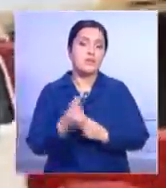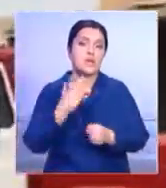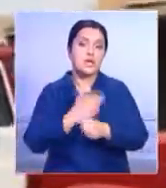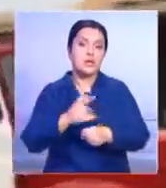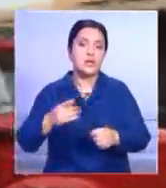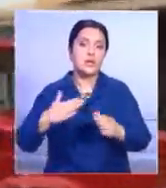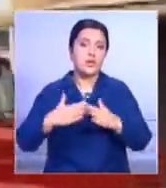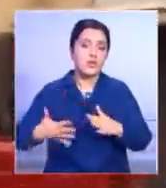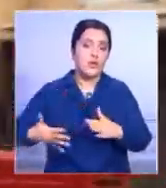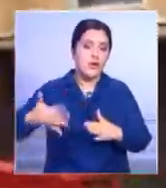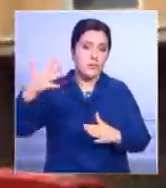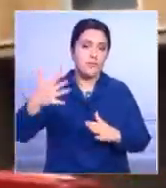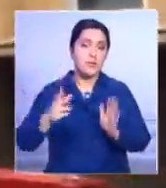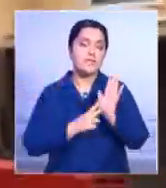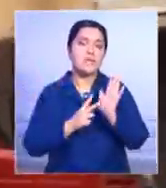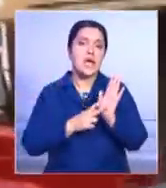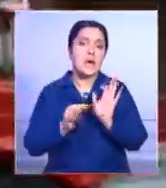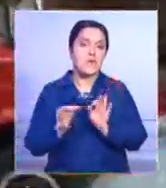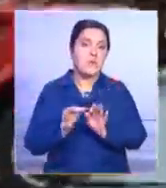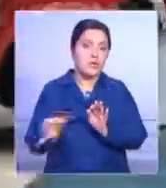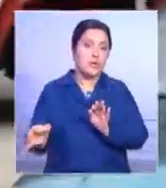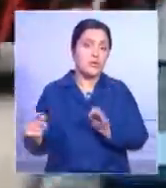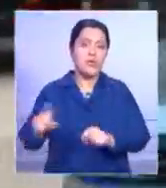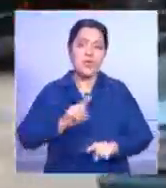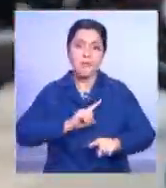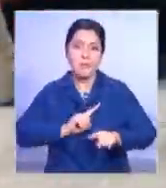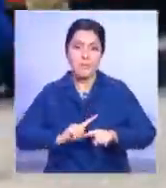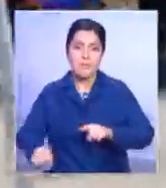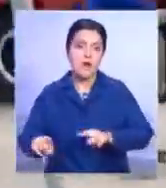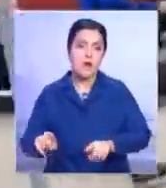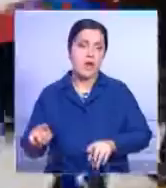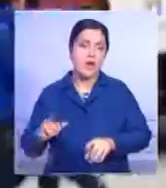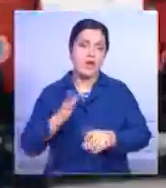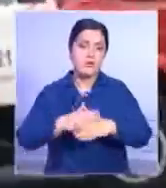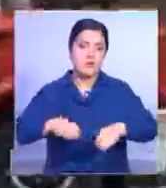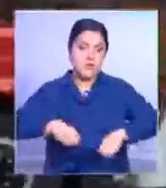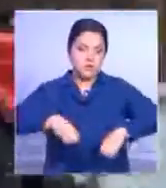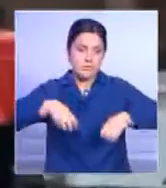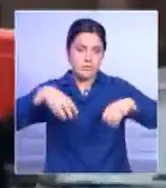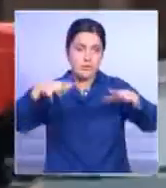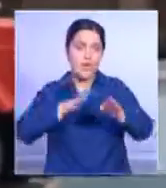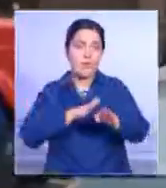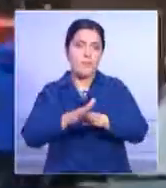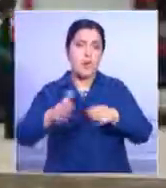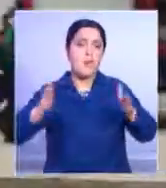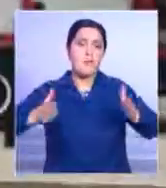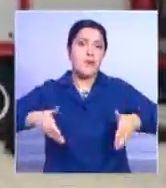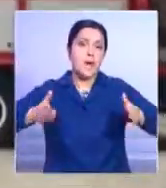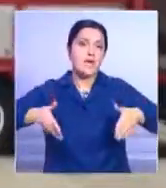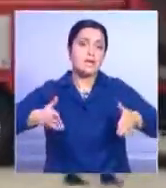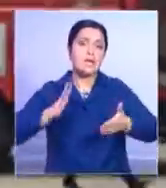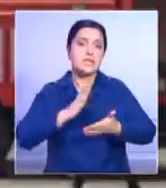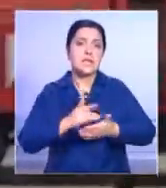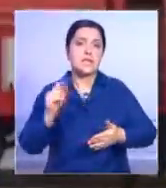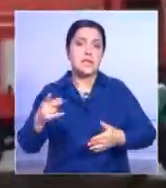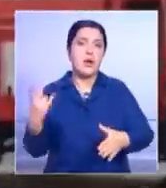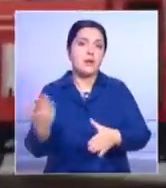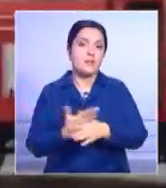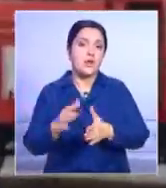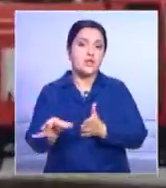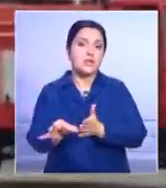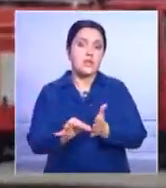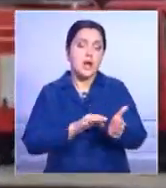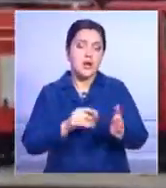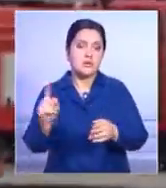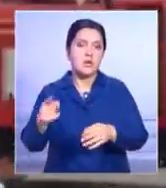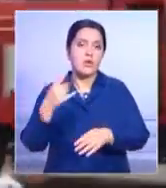вспыхнул в одной из многоэтажек седьмого микрорайона. В считанные минуты весь подъезд наполнился густым дымом. На помощь жителям